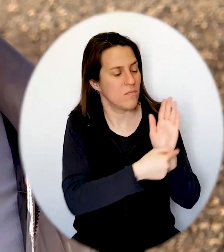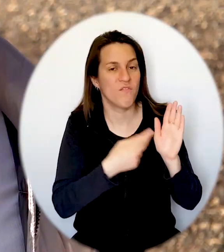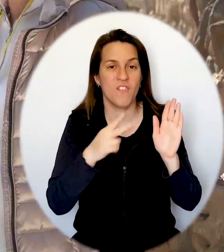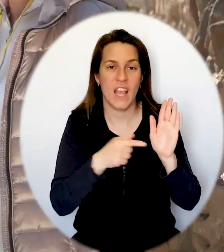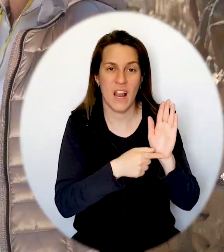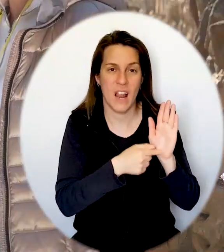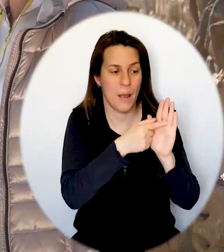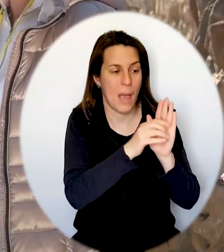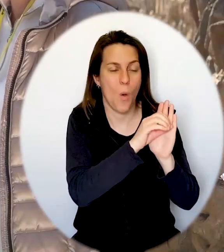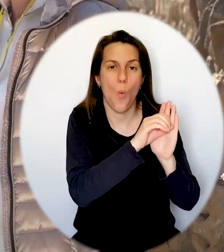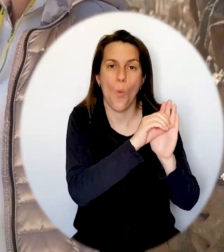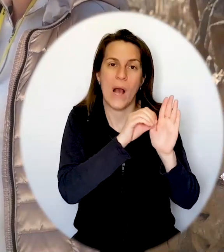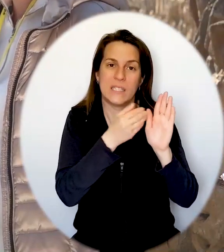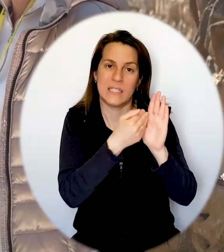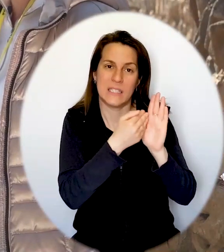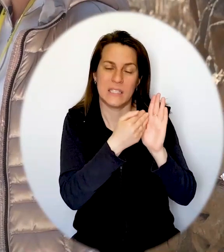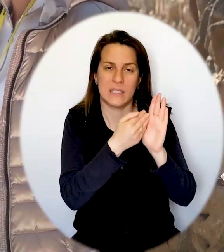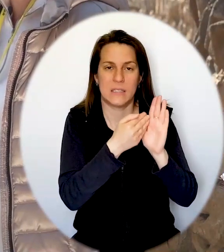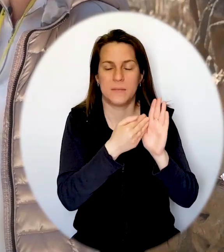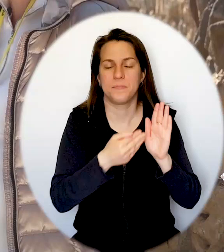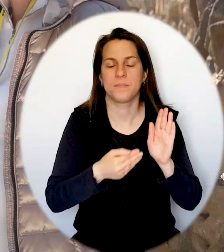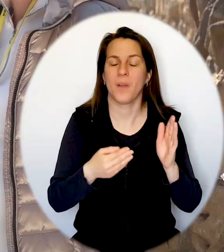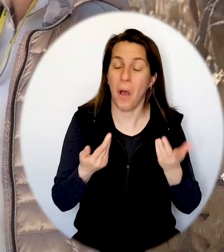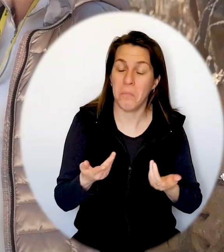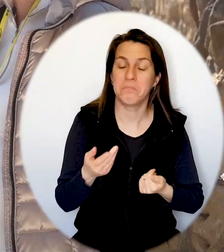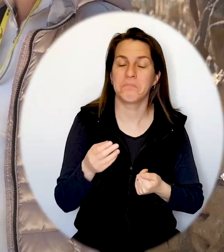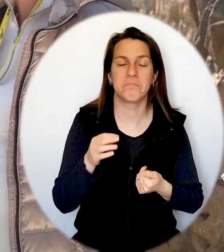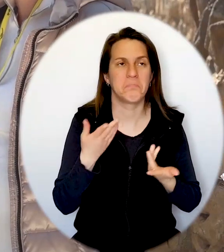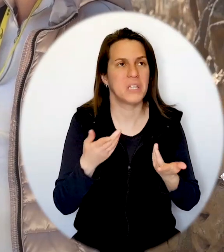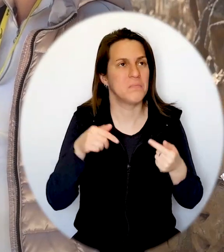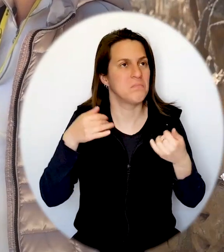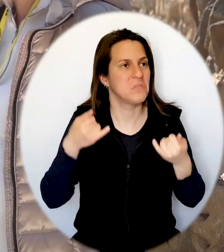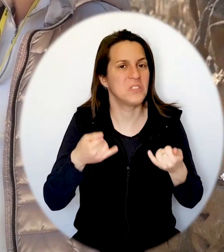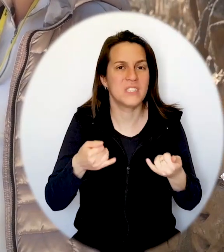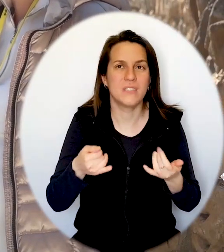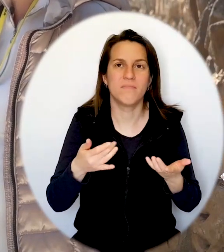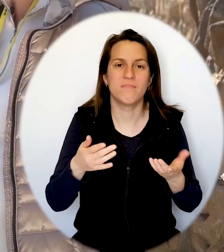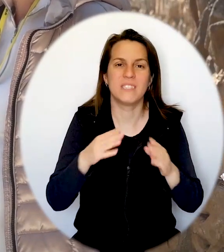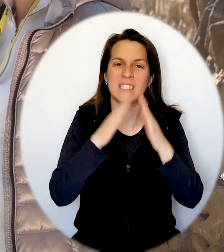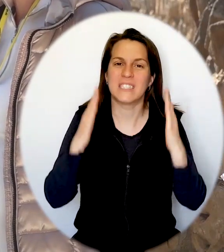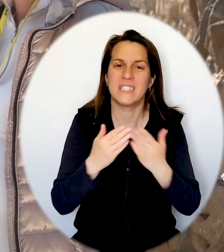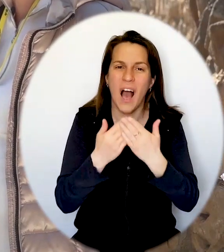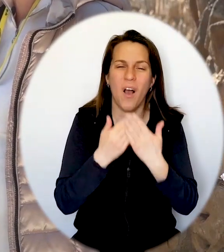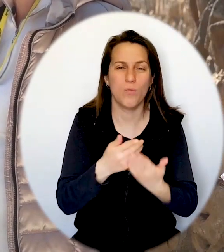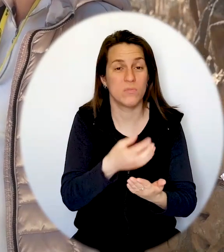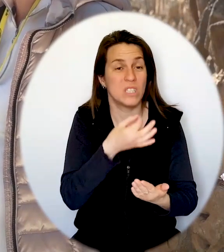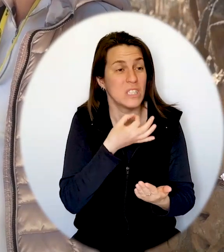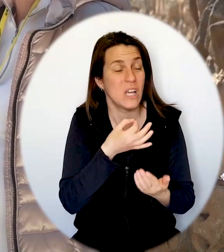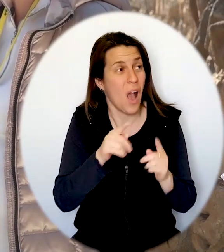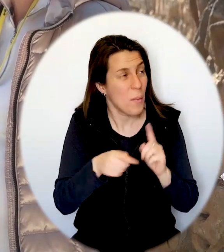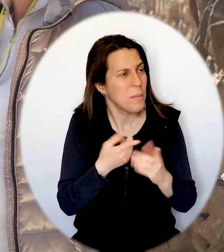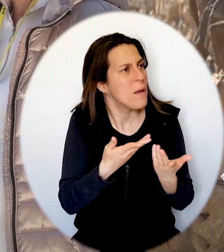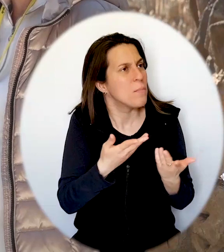la ville. D'accord. Et qu'est-ce que tu peux nous en dire par rapport à cette synagogue, vu que c'est la découverte la plus